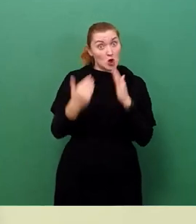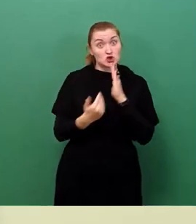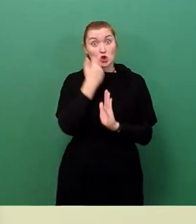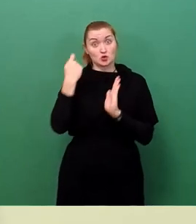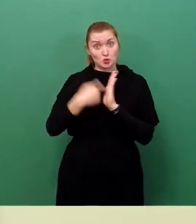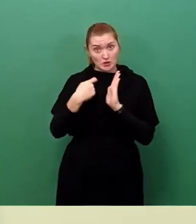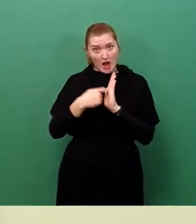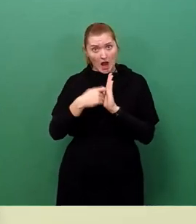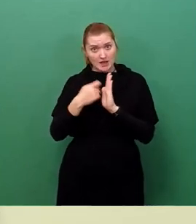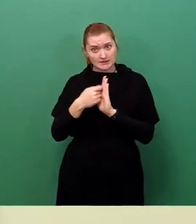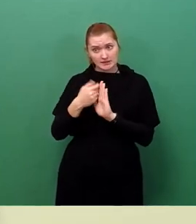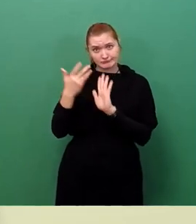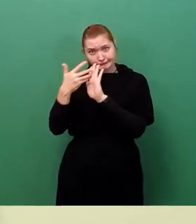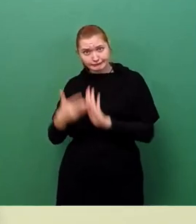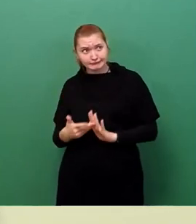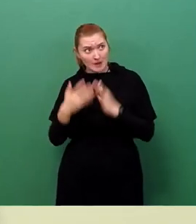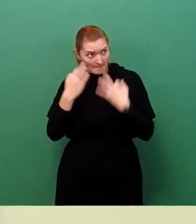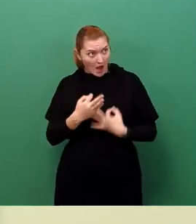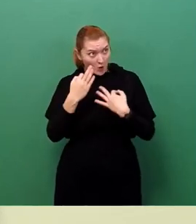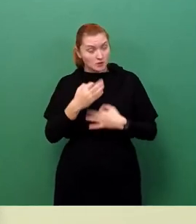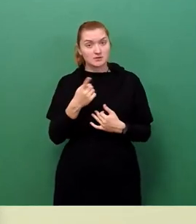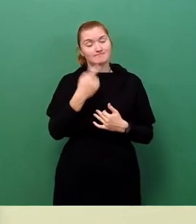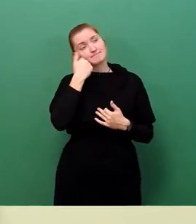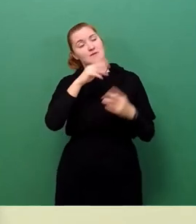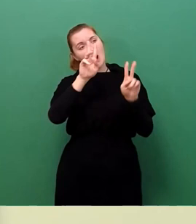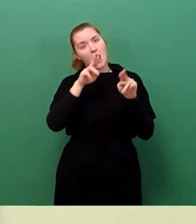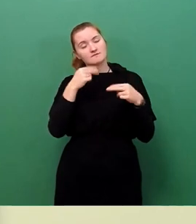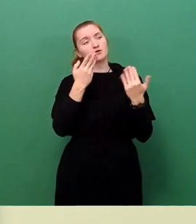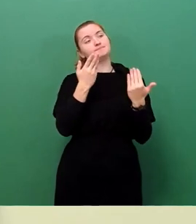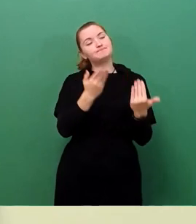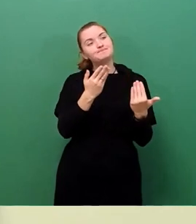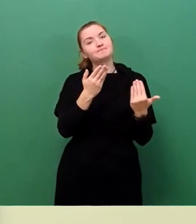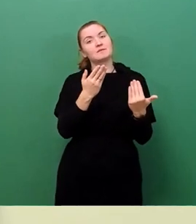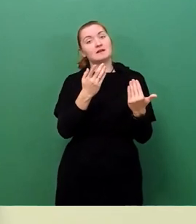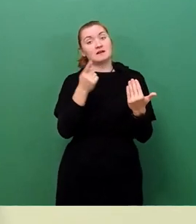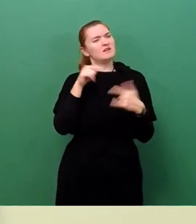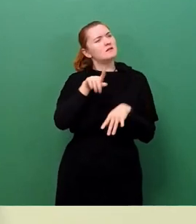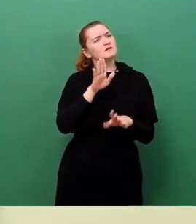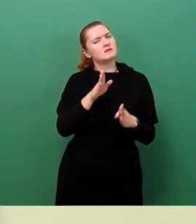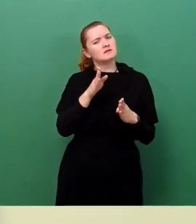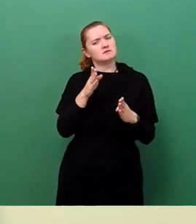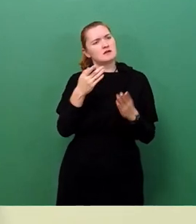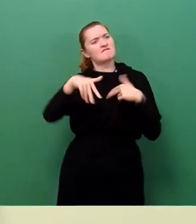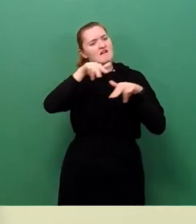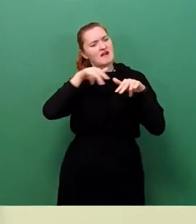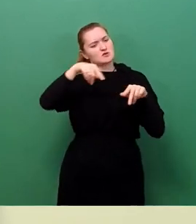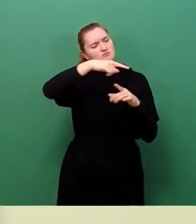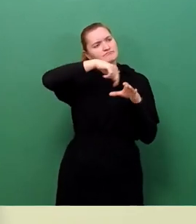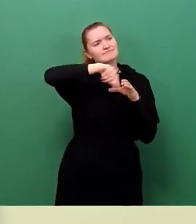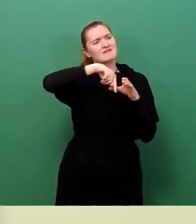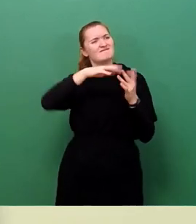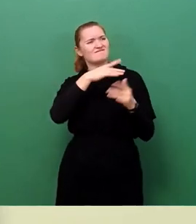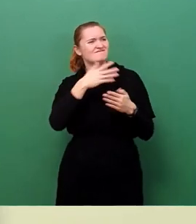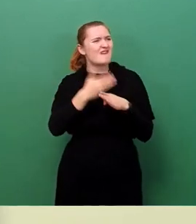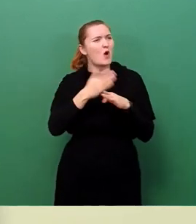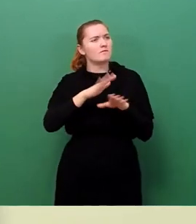Und ich bitte Sie in diesem Zusammenhang zur Beantwortung der folgenden Frage. Aus welchem Grund kam es innerhalb der Verwaltung zu diesen langen Verzögerungen und wann